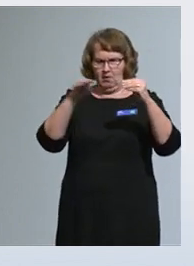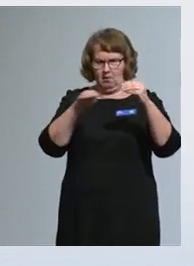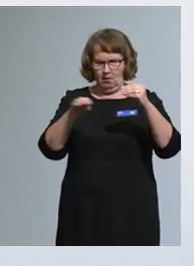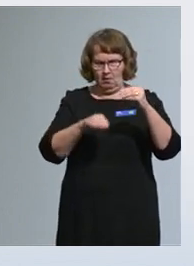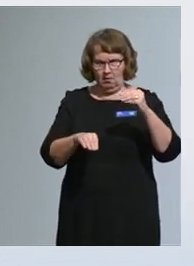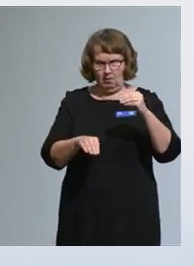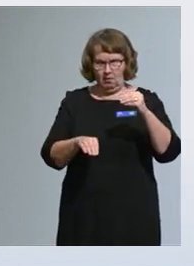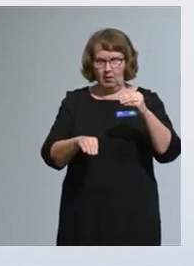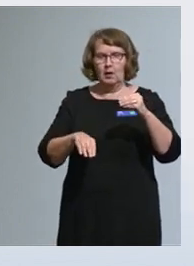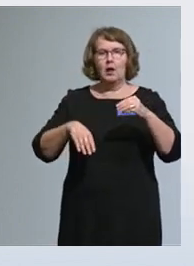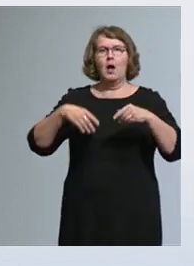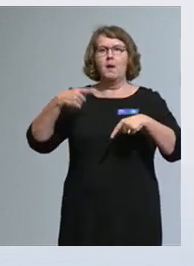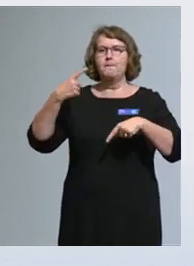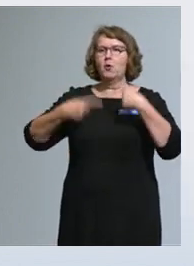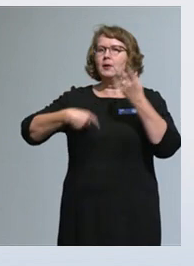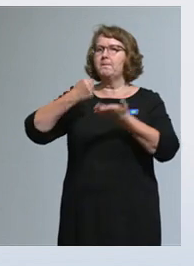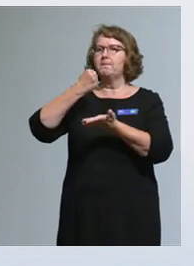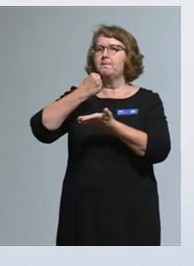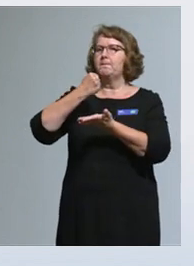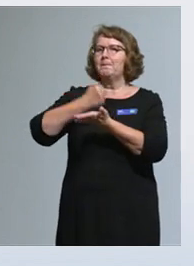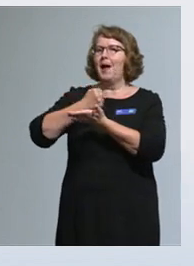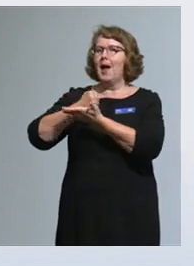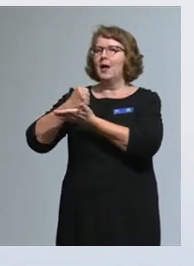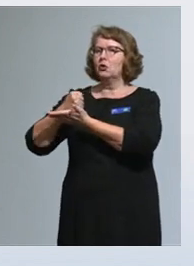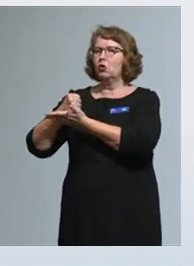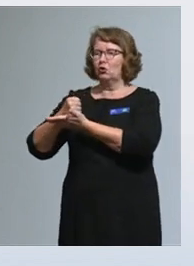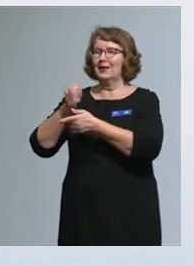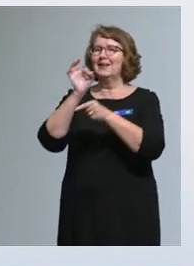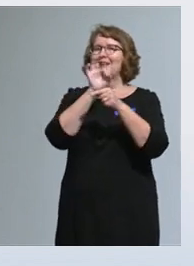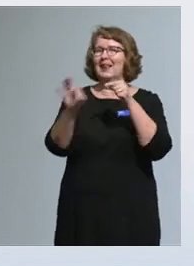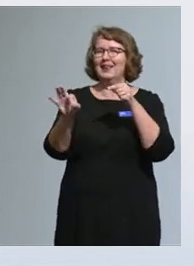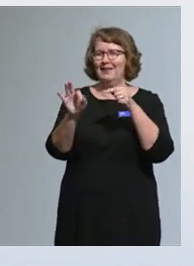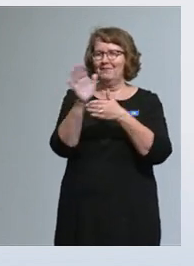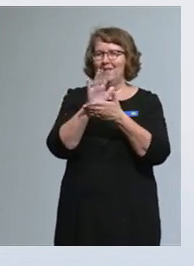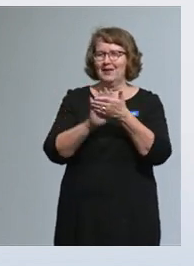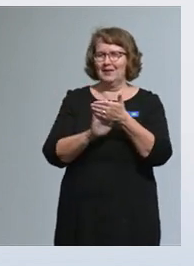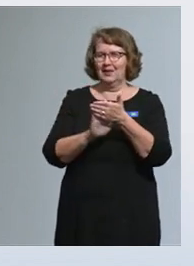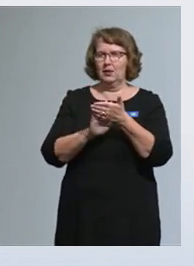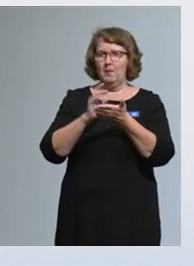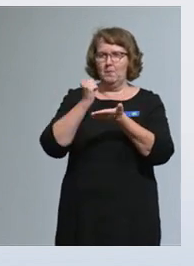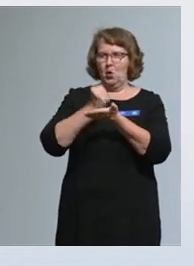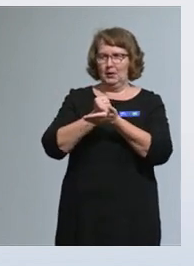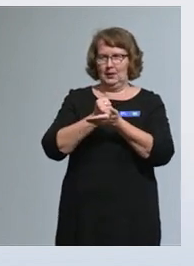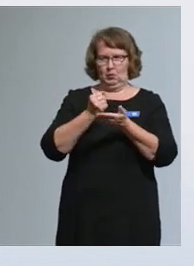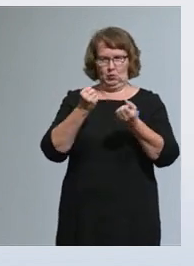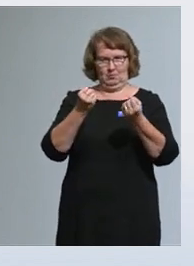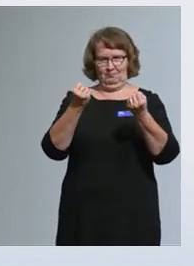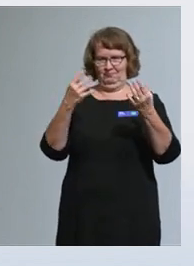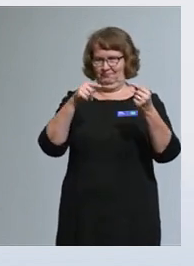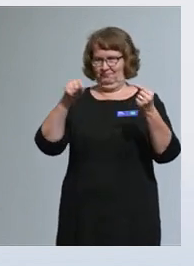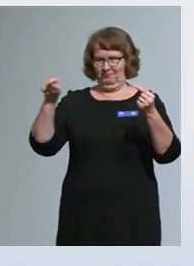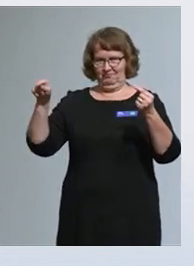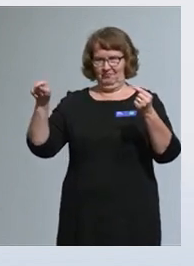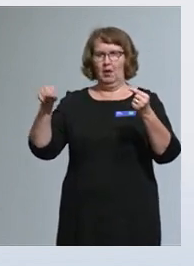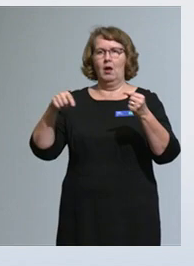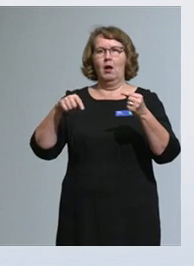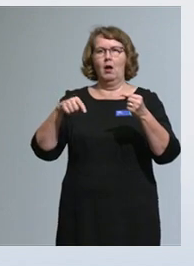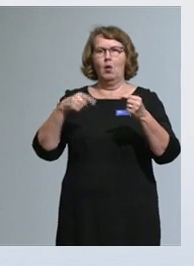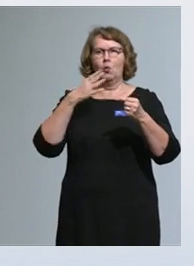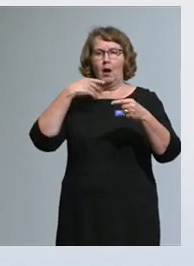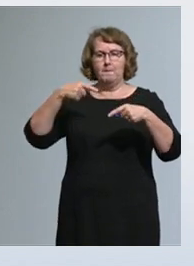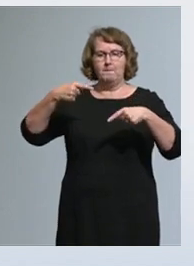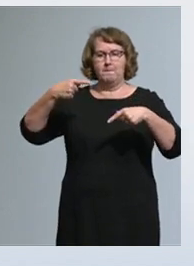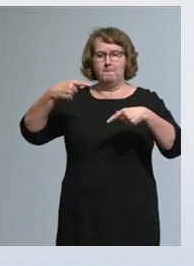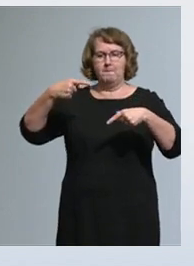mallissa poliittinen päätöksentekojärjestelmä on kuvattu keltaisella värillä. Poliittiset päätöksentekijät asettavat